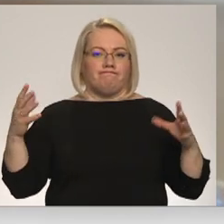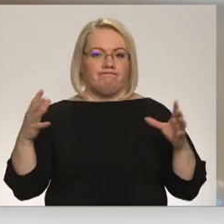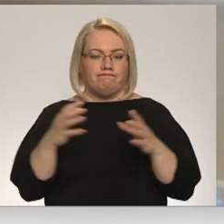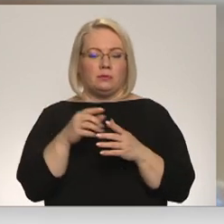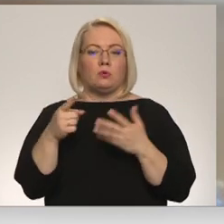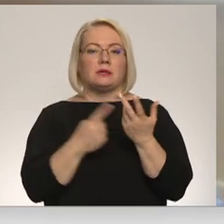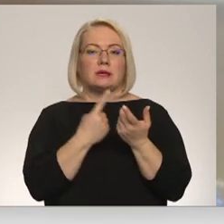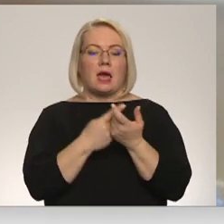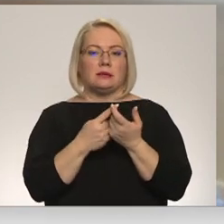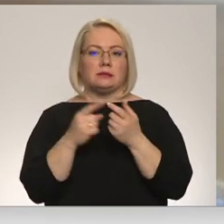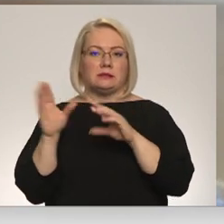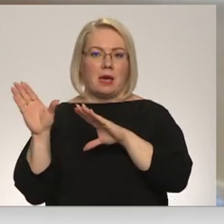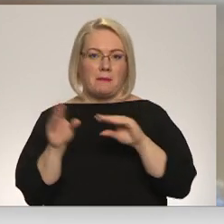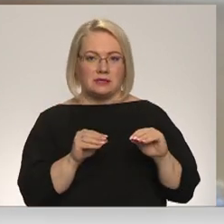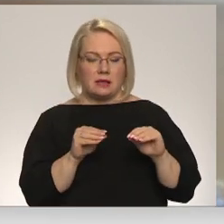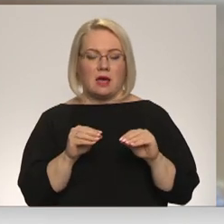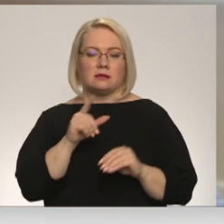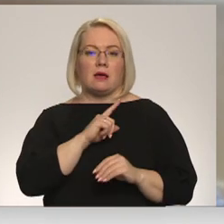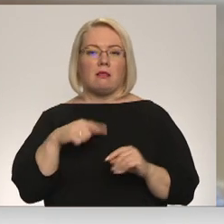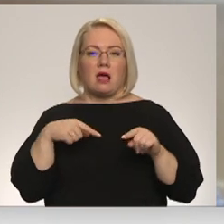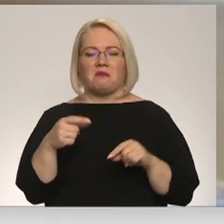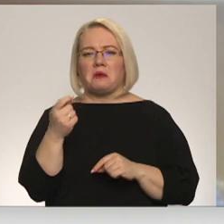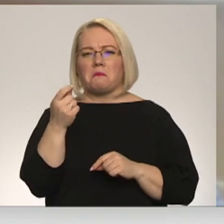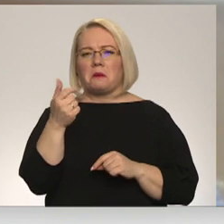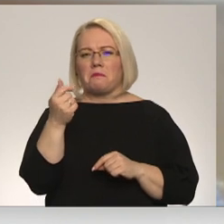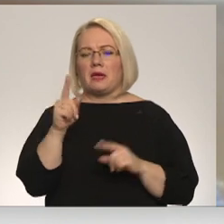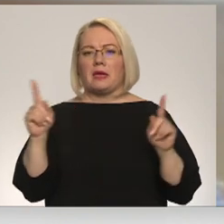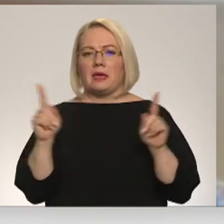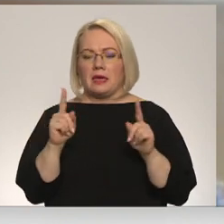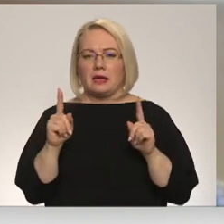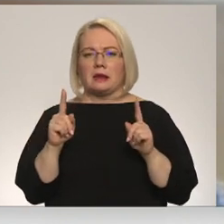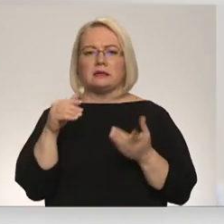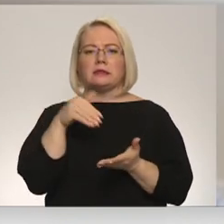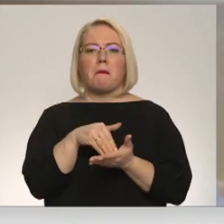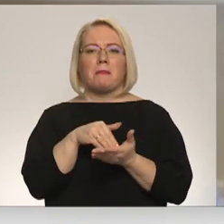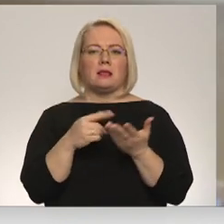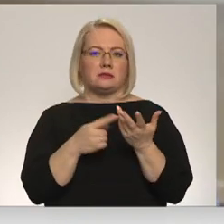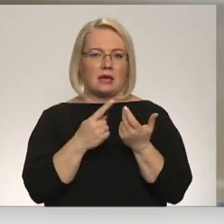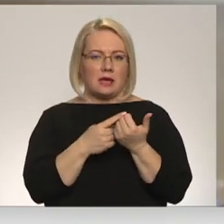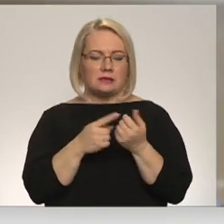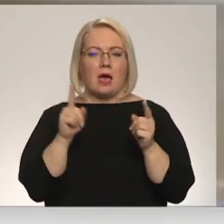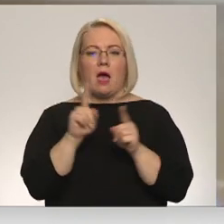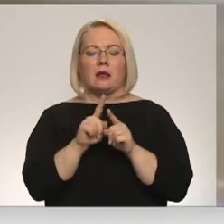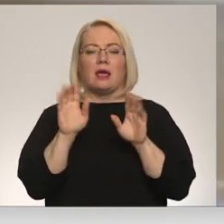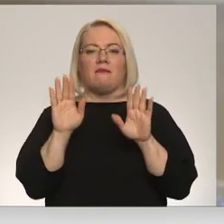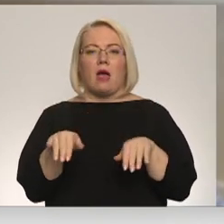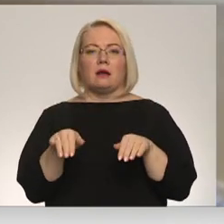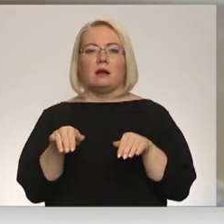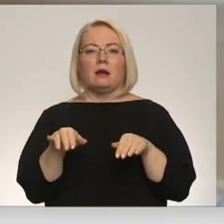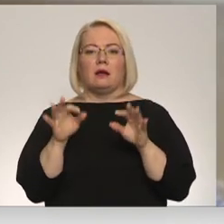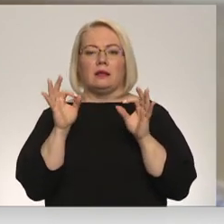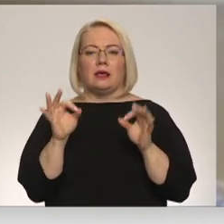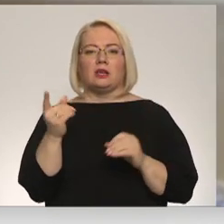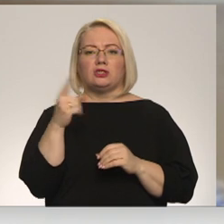samazinās, lai arī Latvijā vēl daudz maz ir kārtībā, ir stabils skaits. Var arī izlikt tieši